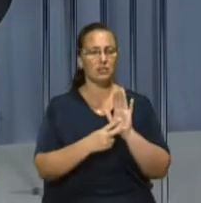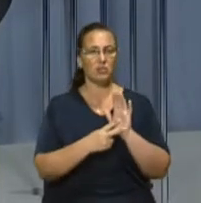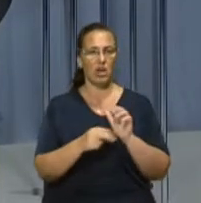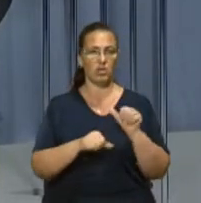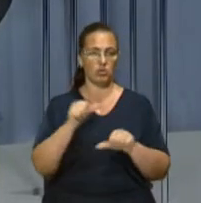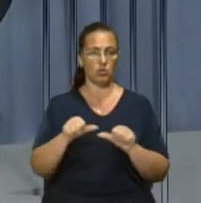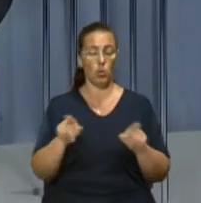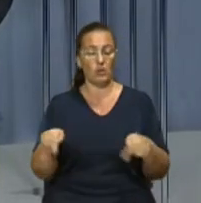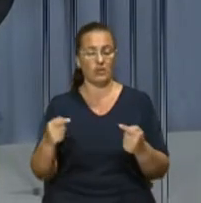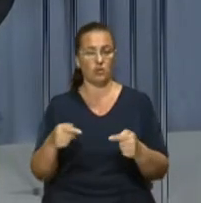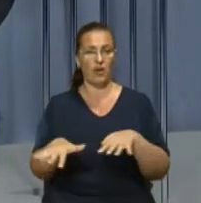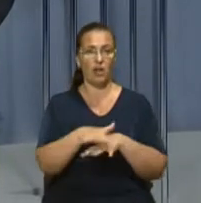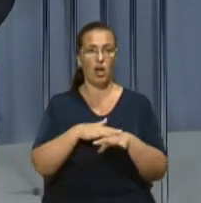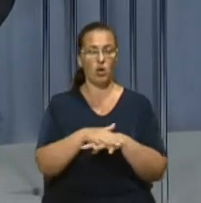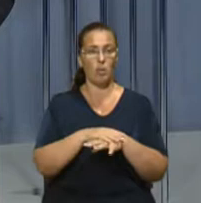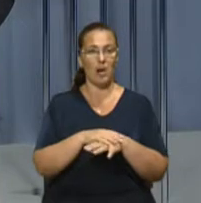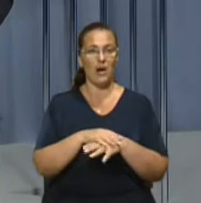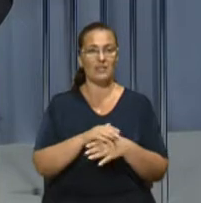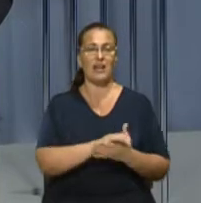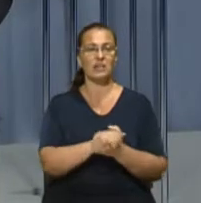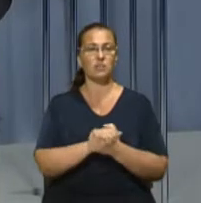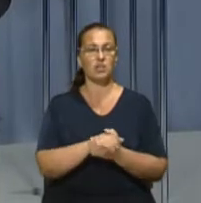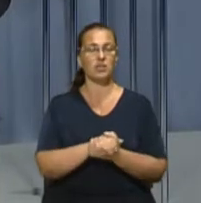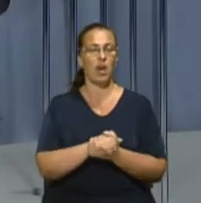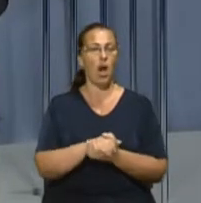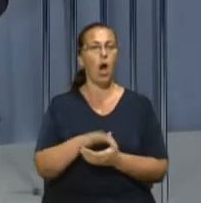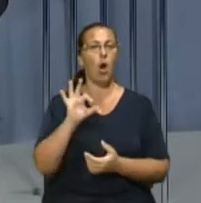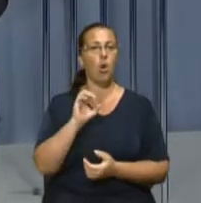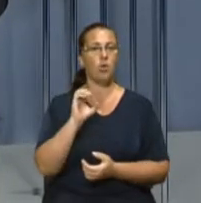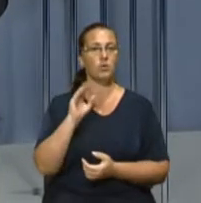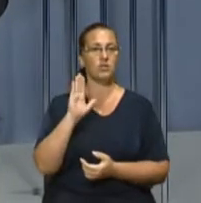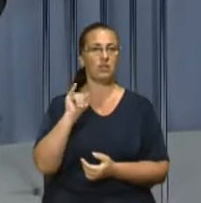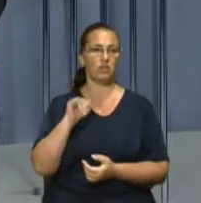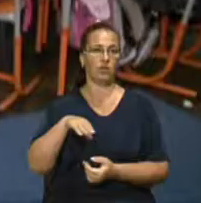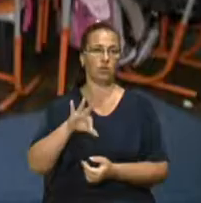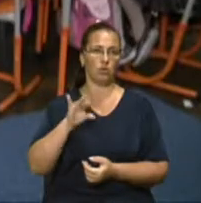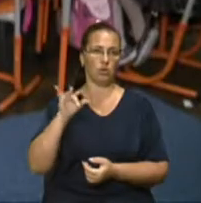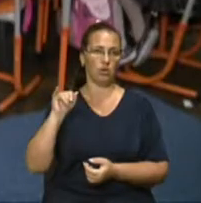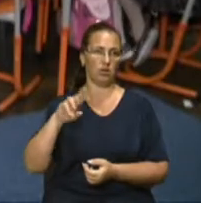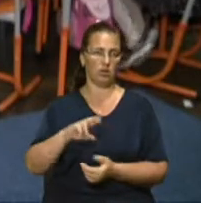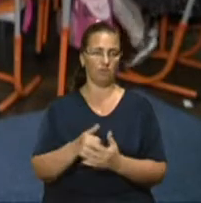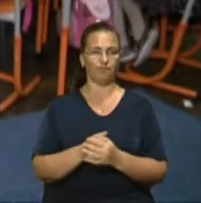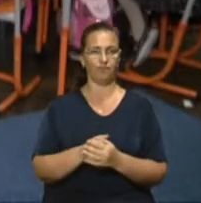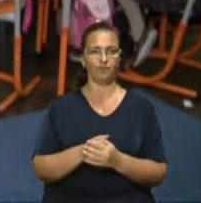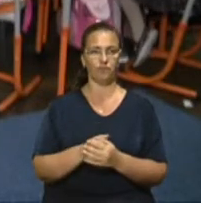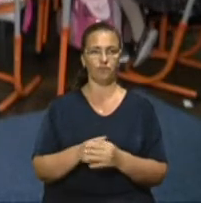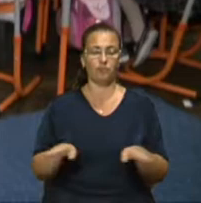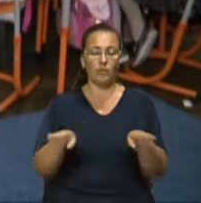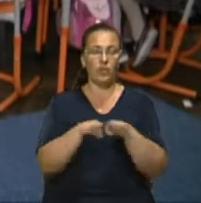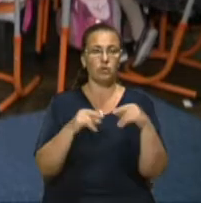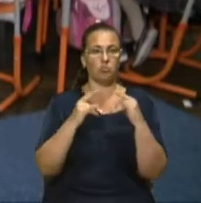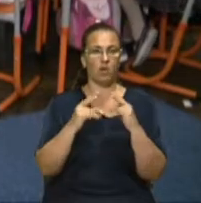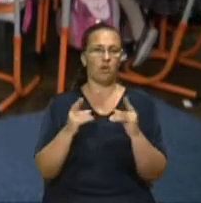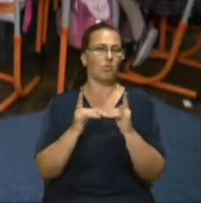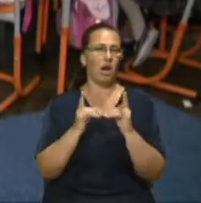громадська спілка «Освіторія». Більше про львівську вчительку – дивіться далі у сюжеті. Сунуті парти, мінімум